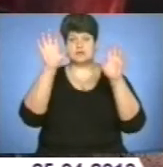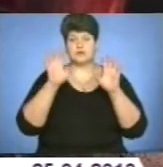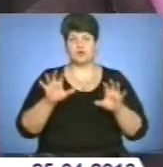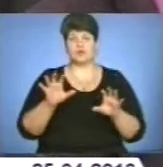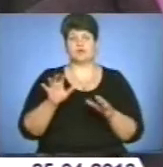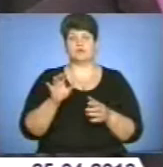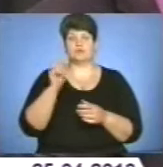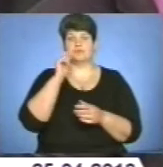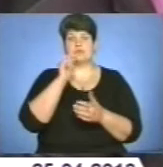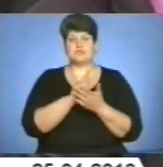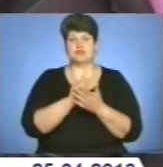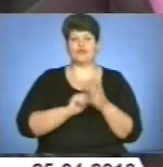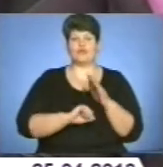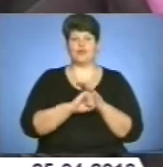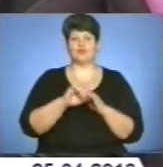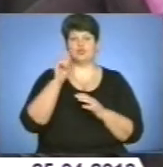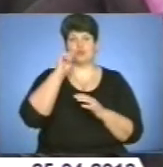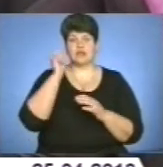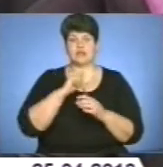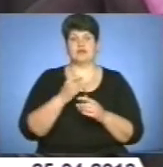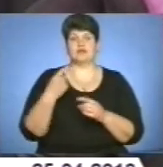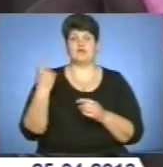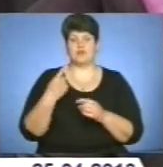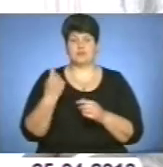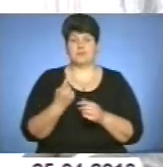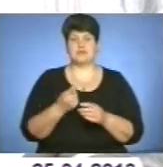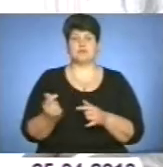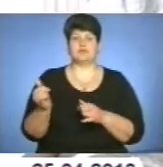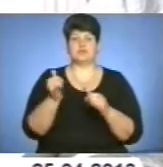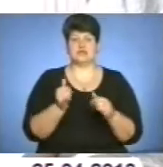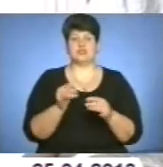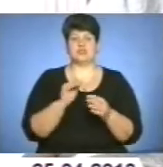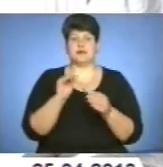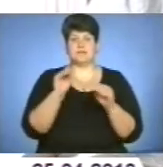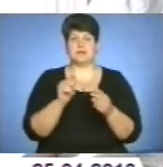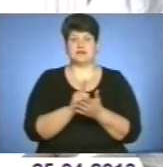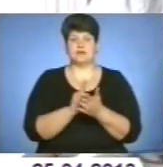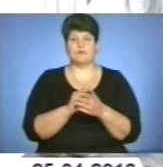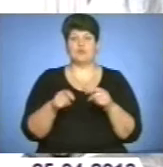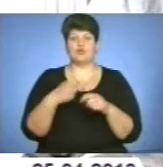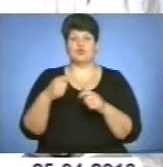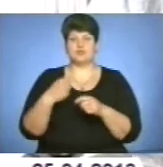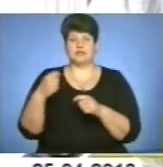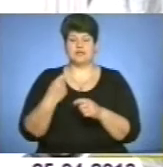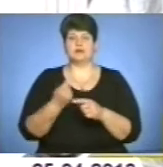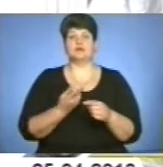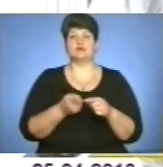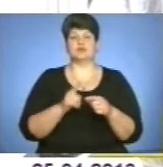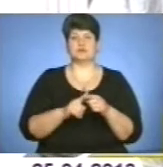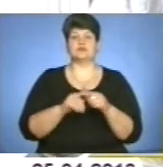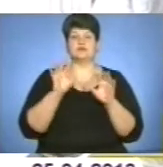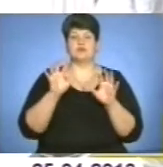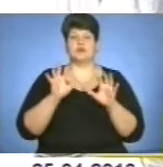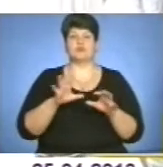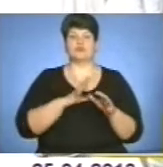області під час призначення та виплати пенсій. Порушення чинного законодавства з питань призначення і виплати пенсій